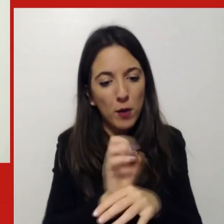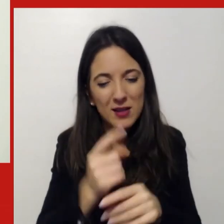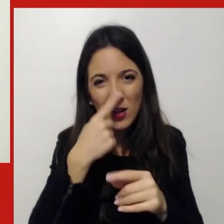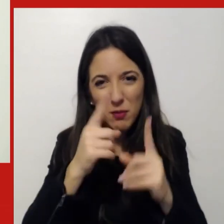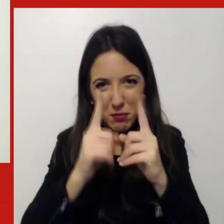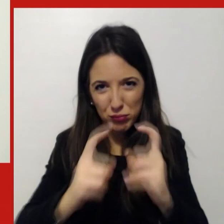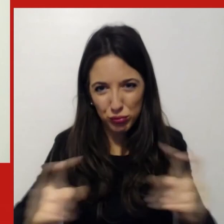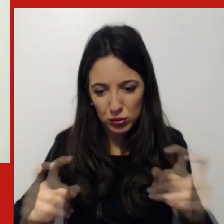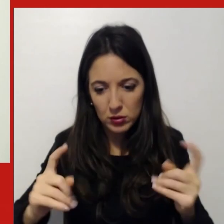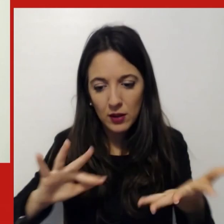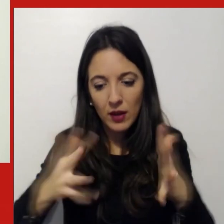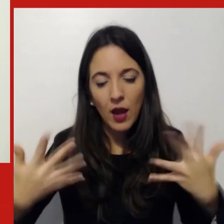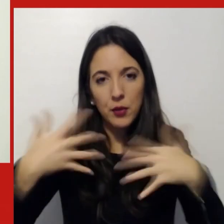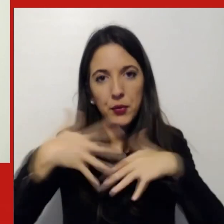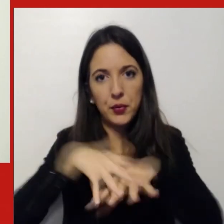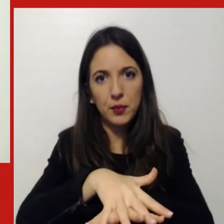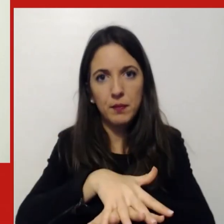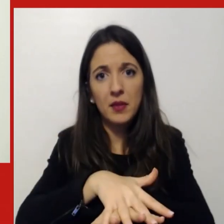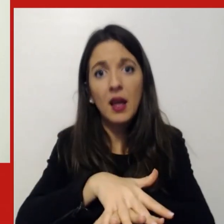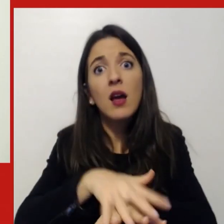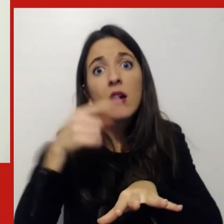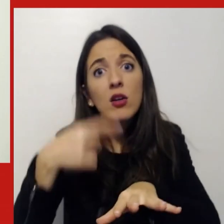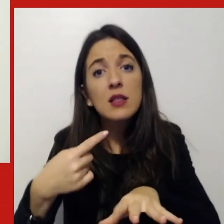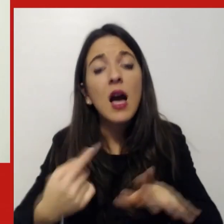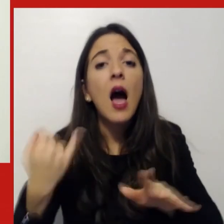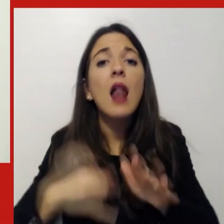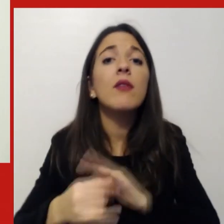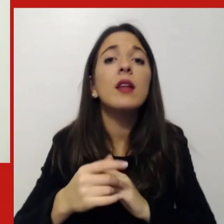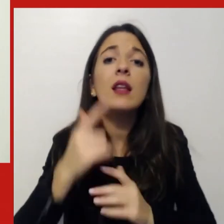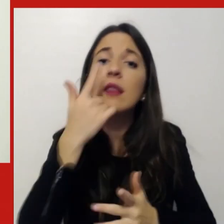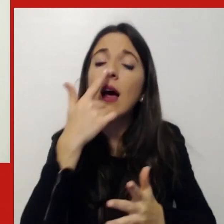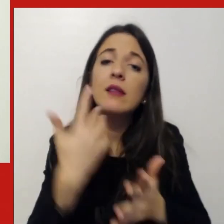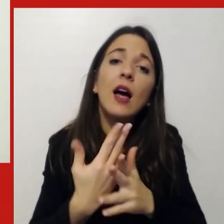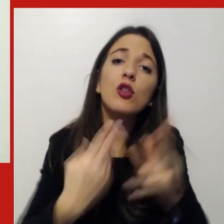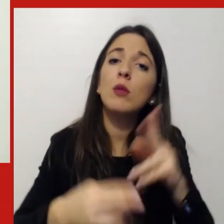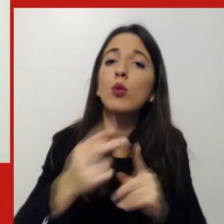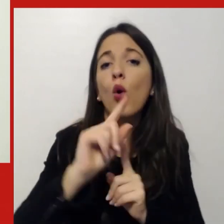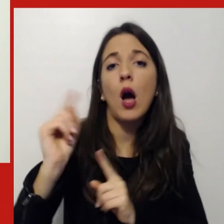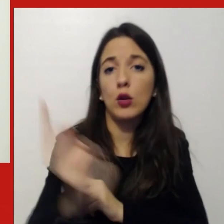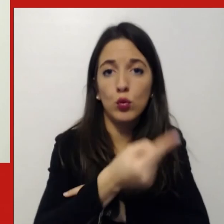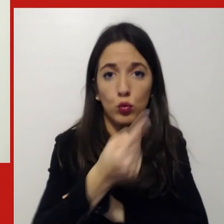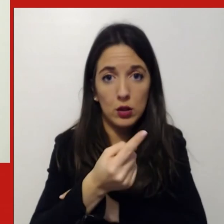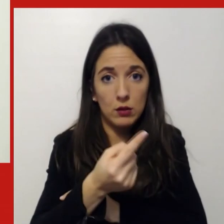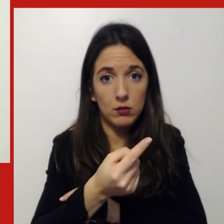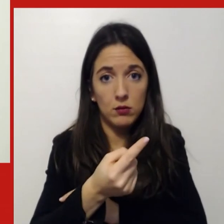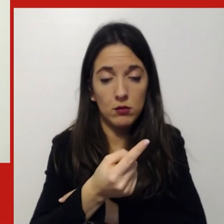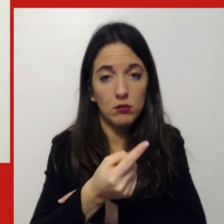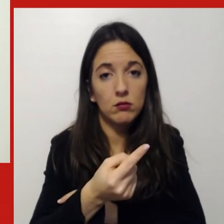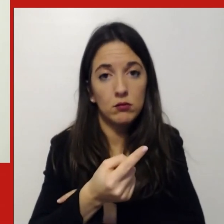sviluppo che è più personalizzato preciso contestuale intelligente delle nostre